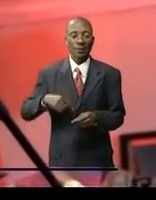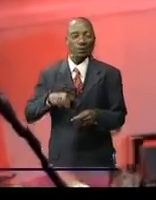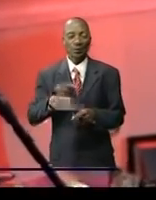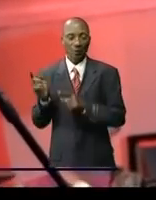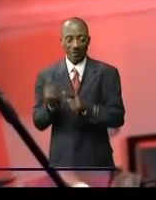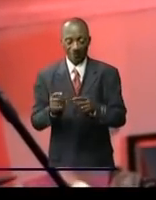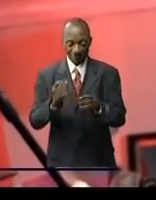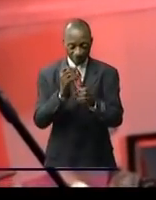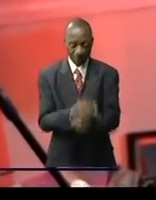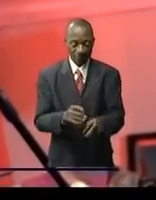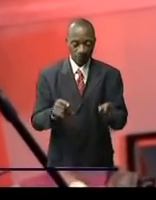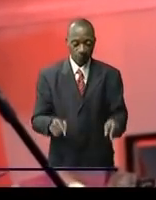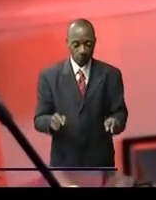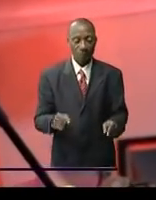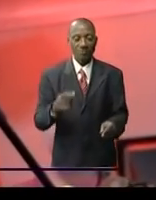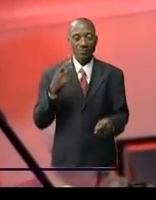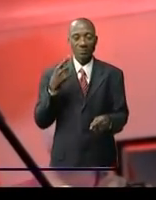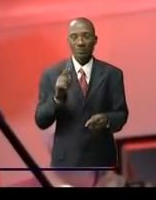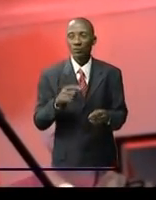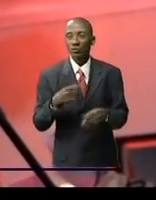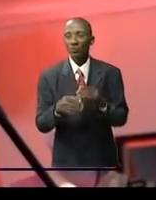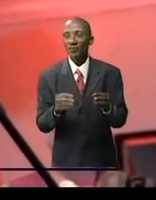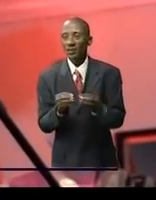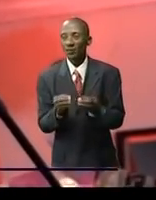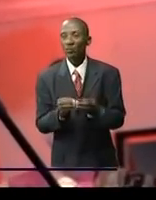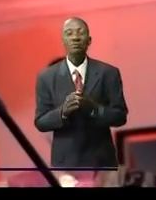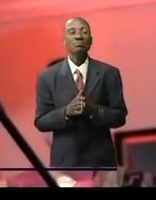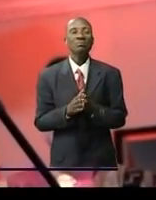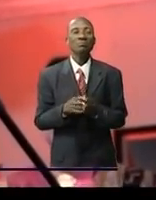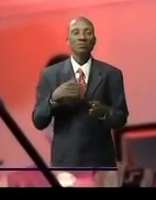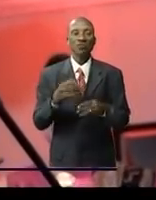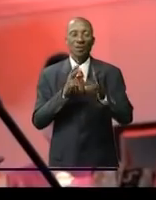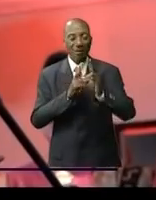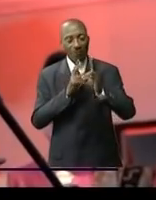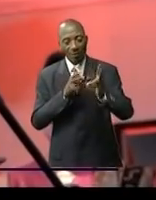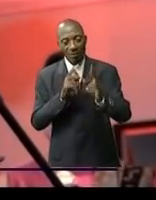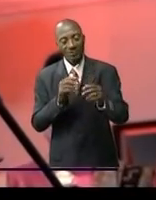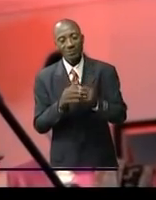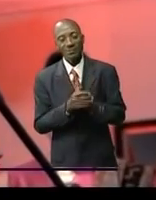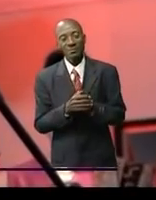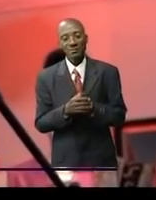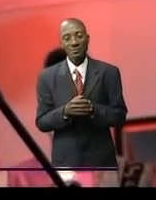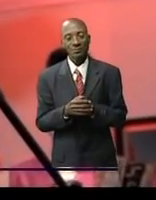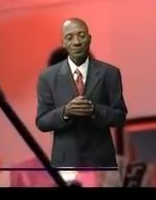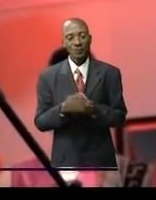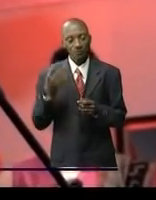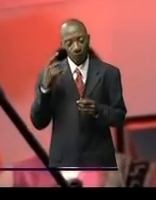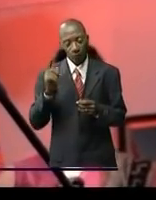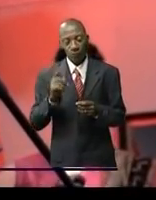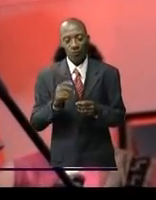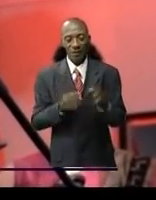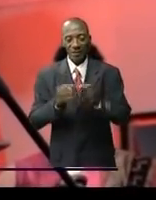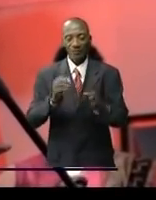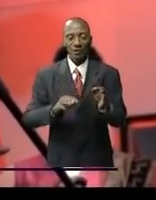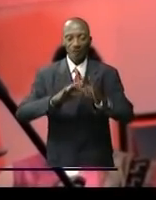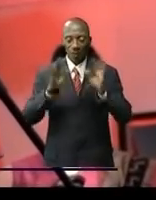créer de l'emploi qui dit créer de l'emploi ça veut dire donner de l'espoir à nos jeunes et plus